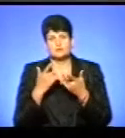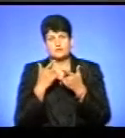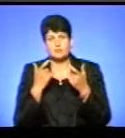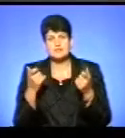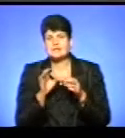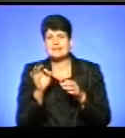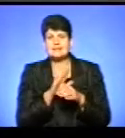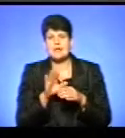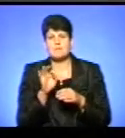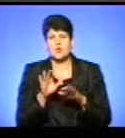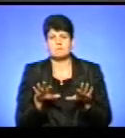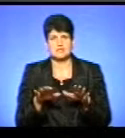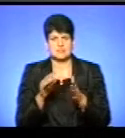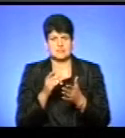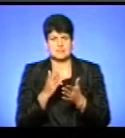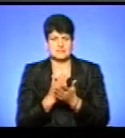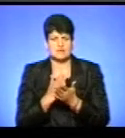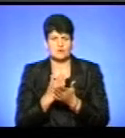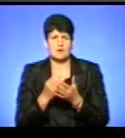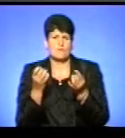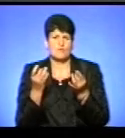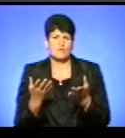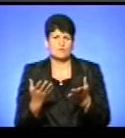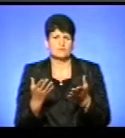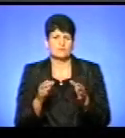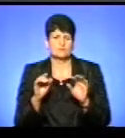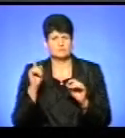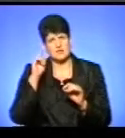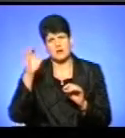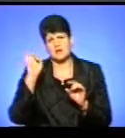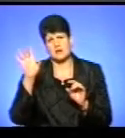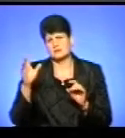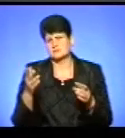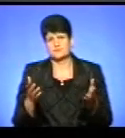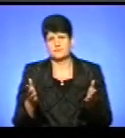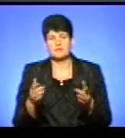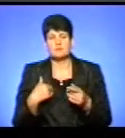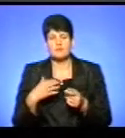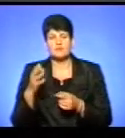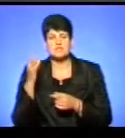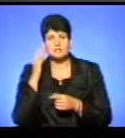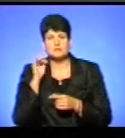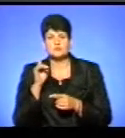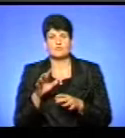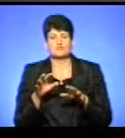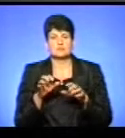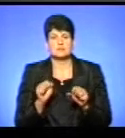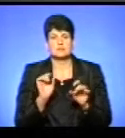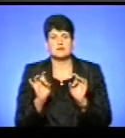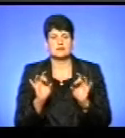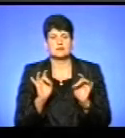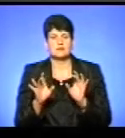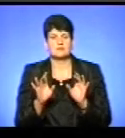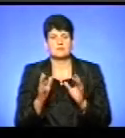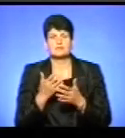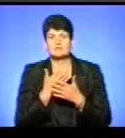не про місце знаходження, а просто там щось популяризують і так далі. Ми вважаємо, що власники рекламу носіїв не